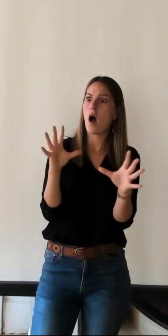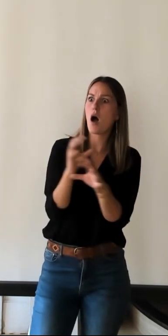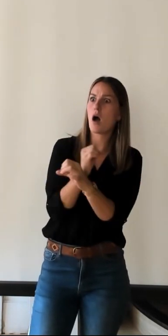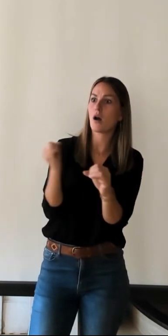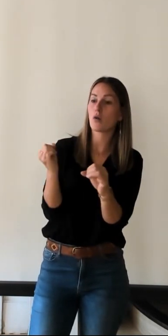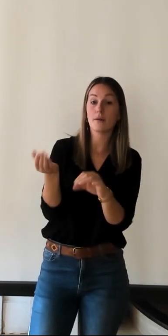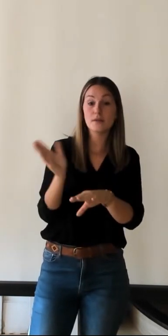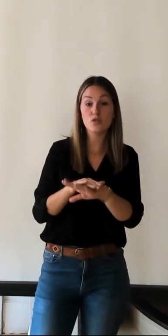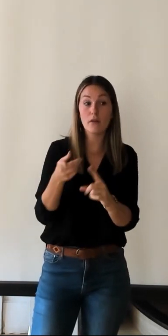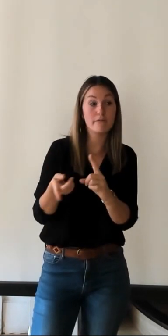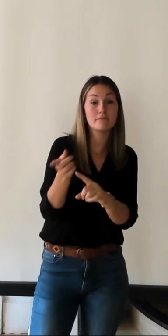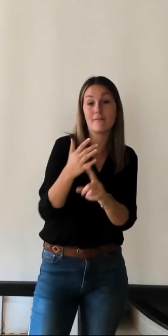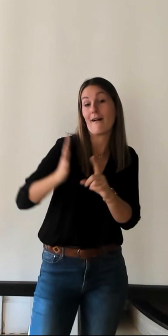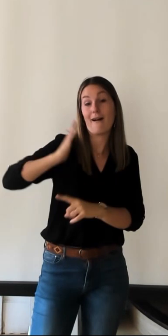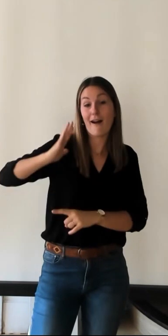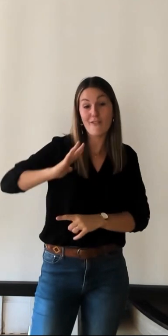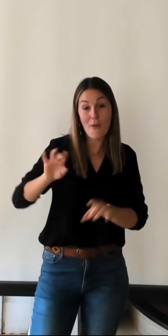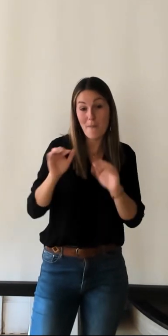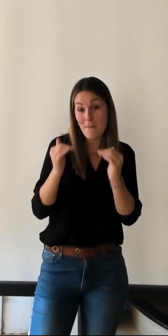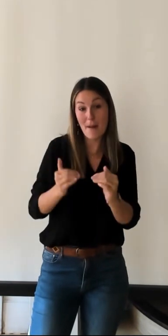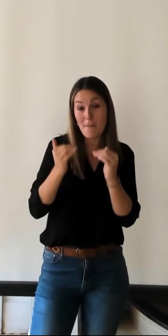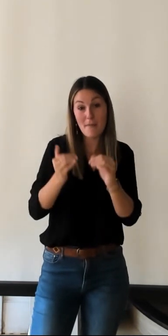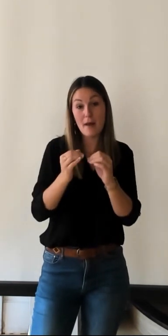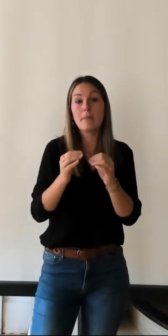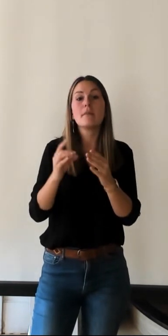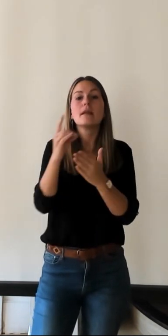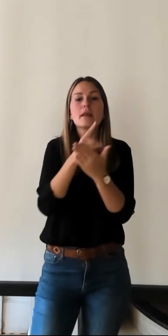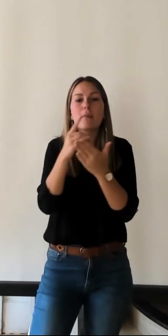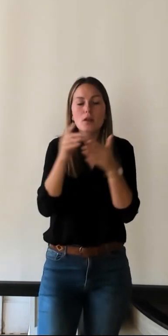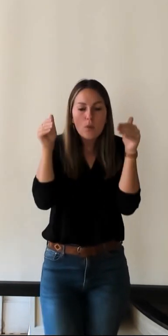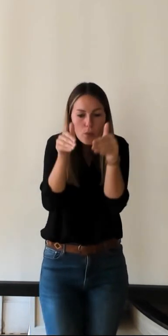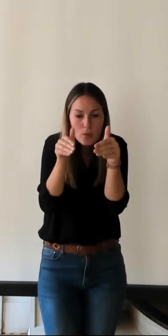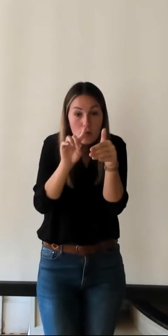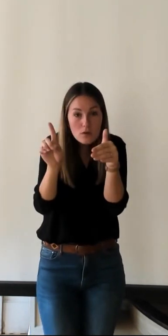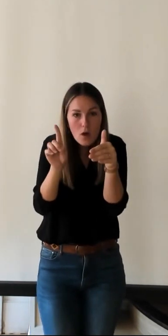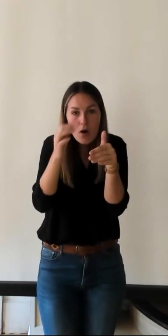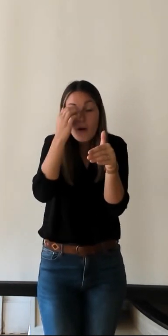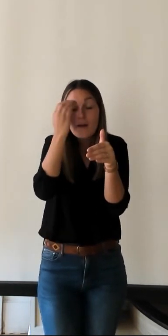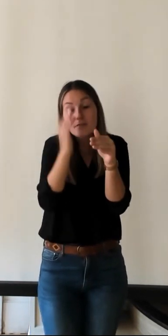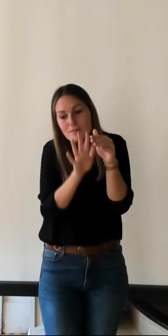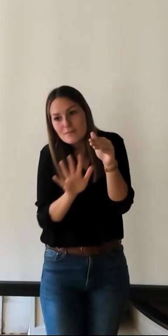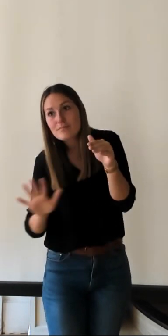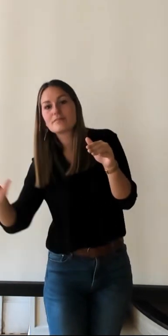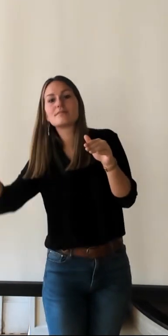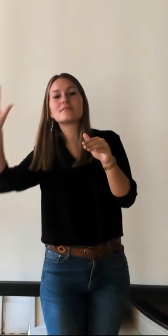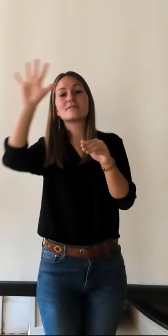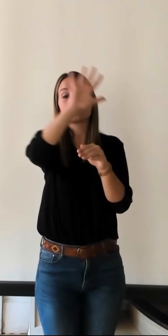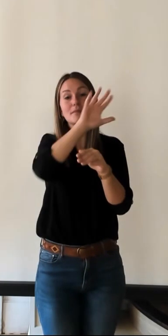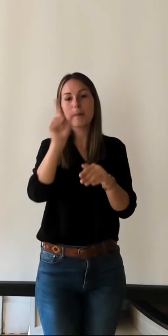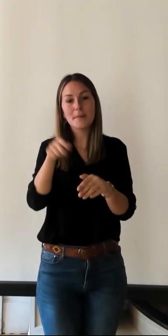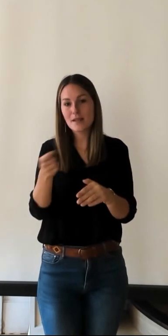qu'en fait le touriste il ne vient pas visiter il vient visiter la Touraine puisque mais